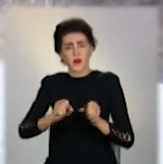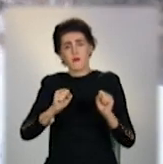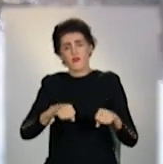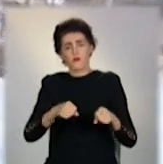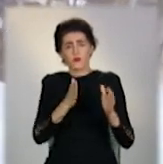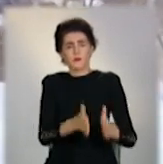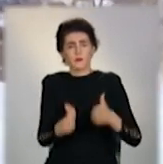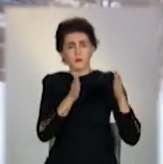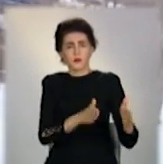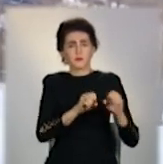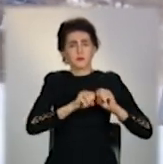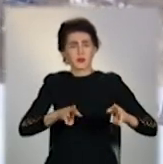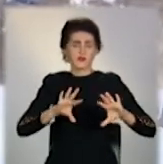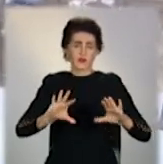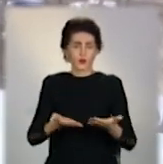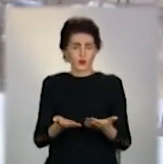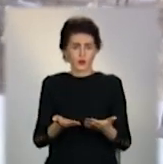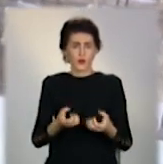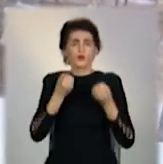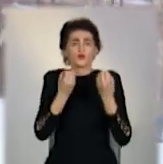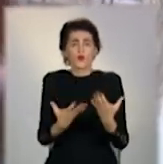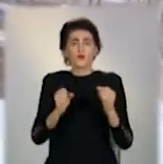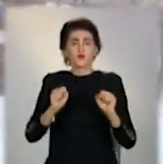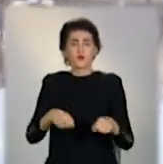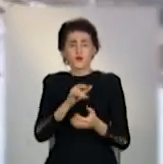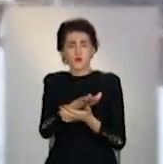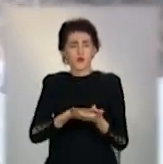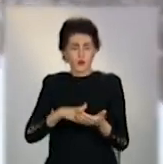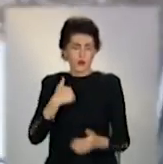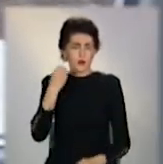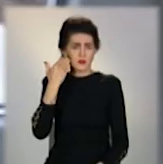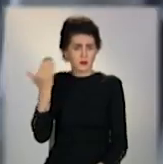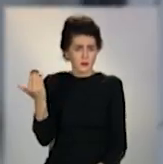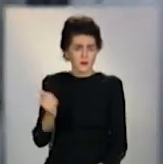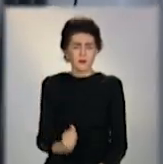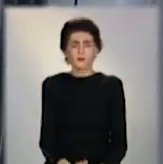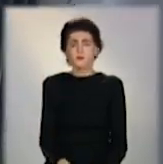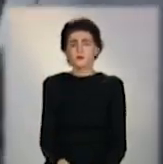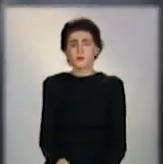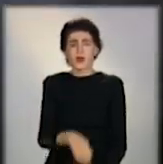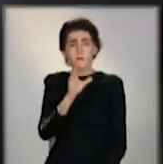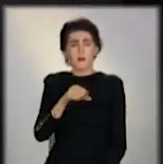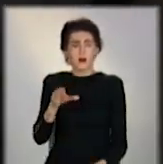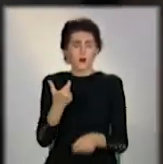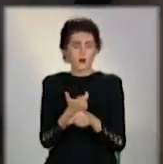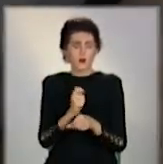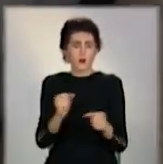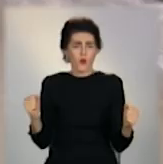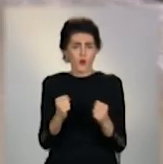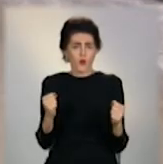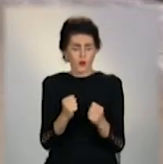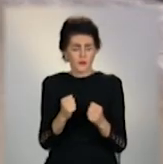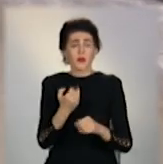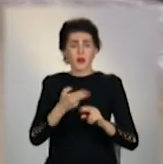произойдет далі. Тобто, скільки це буде продовжуватися, ми не знаємо. Батареї холодні, взагалі абсолютно ледені.